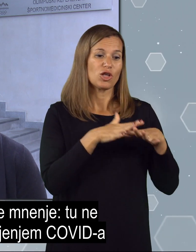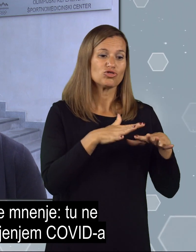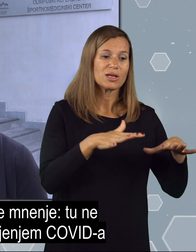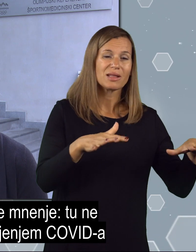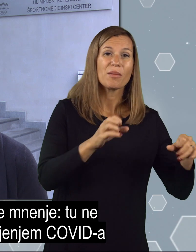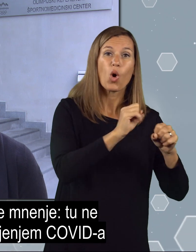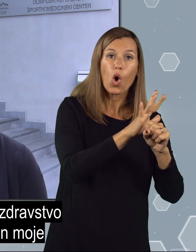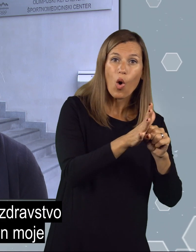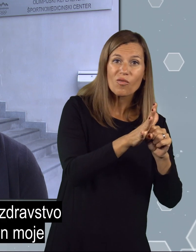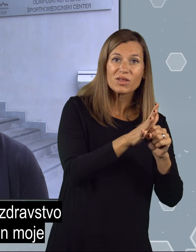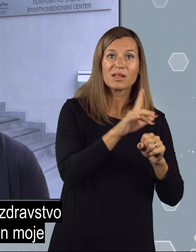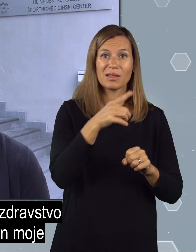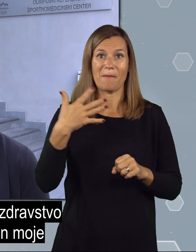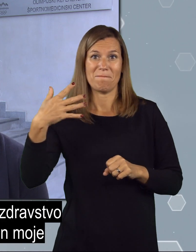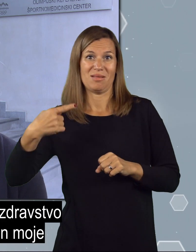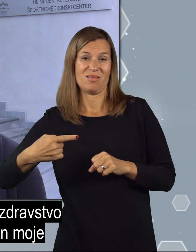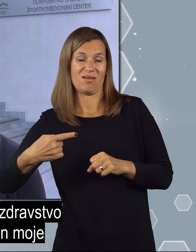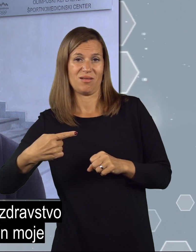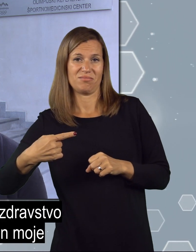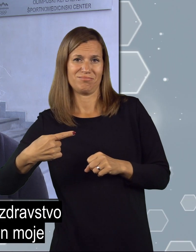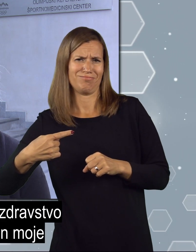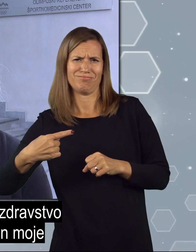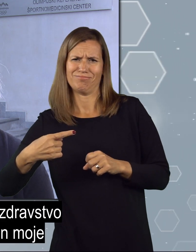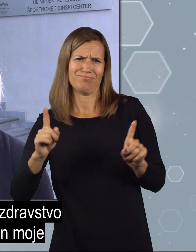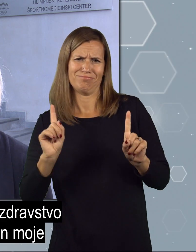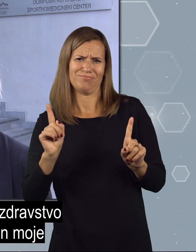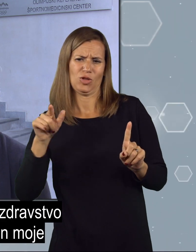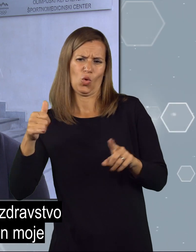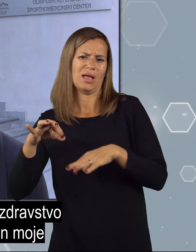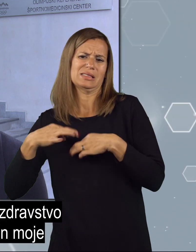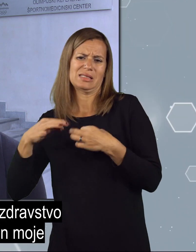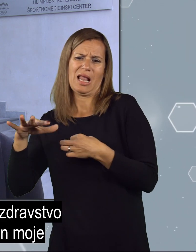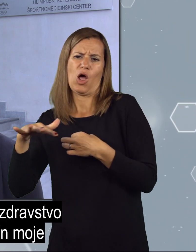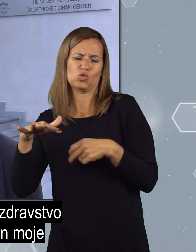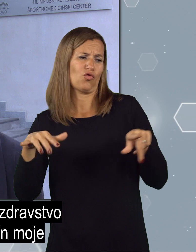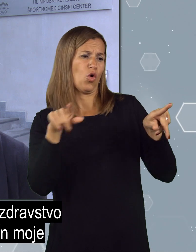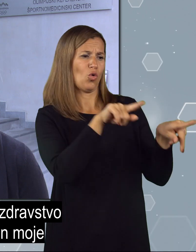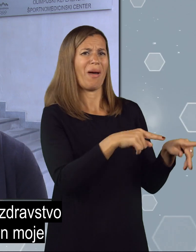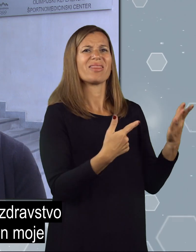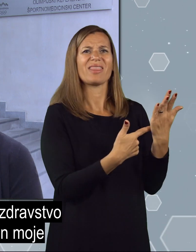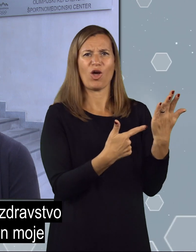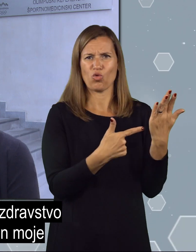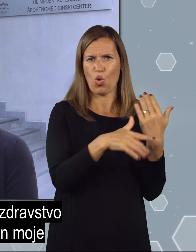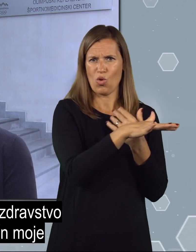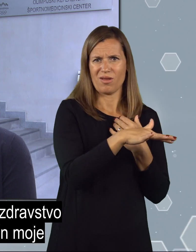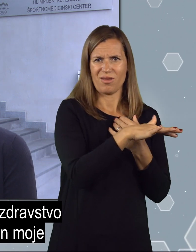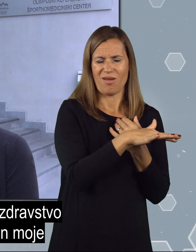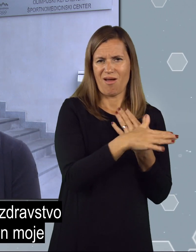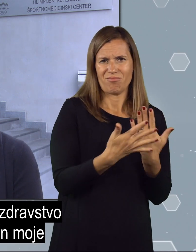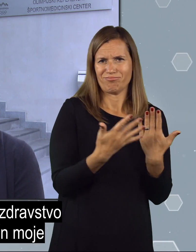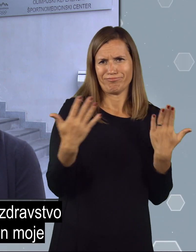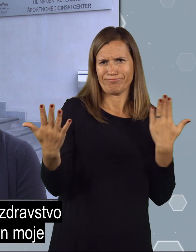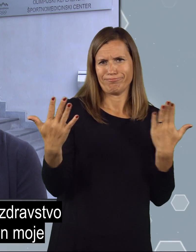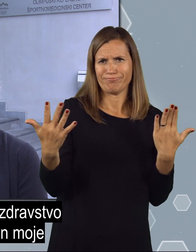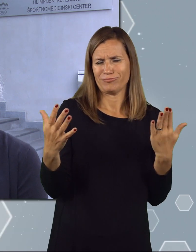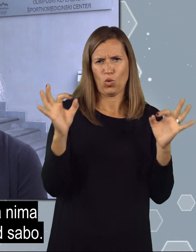širjenjem COVID-a in 5G tukaj se gre za zdravstvo, pa za tehnologijo. In moje mnenje